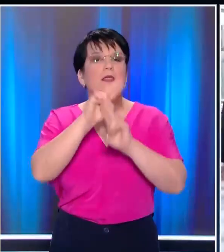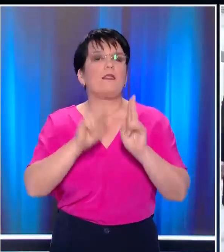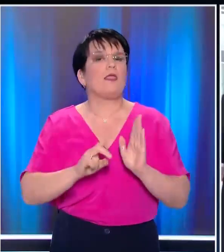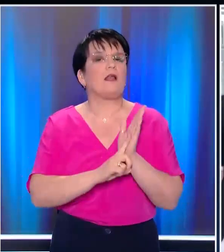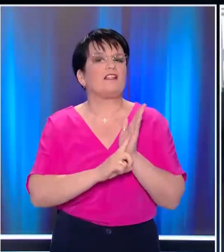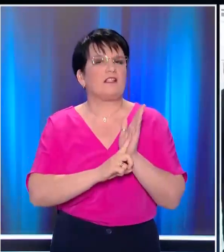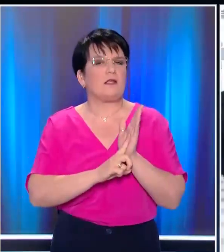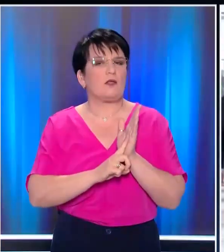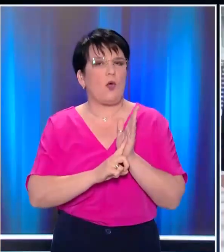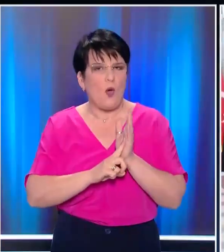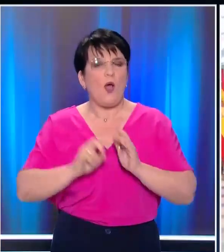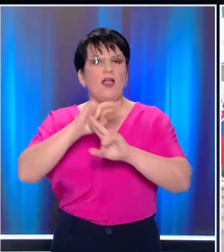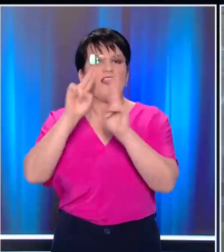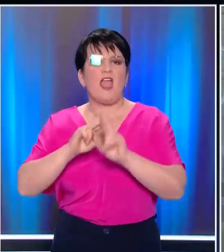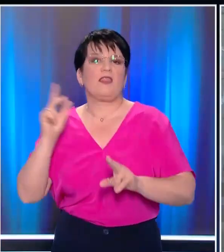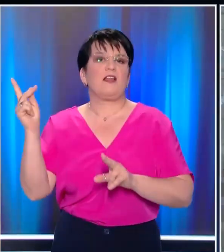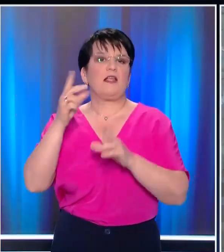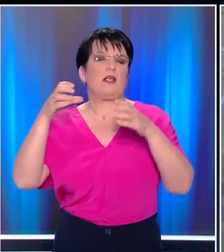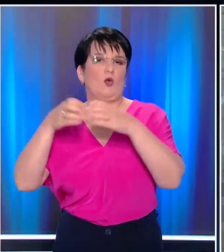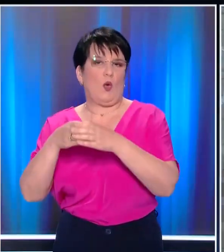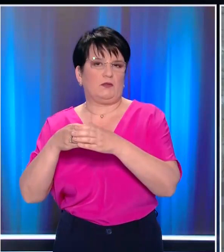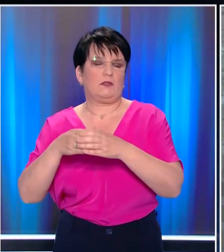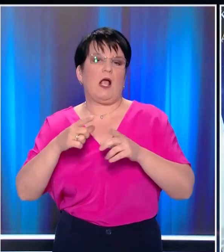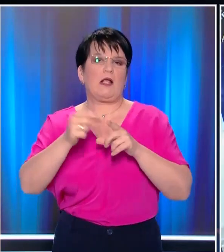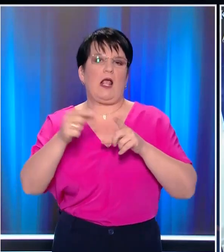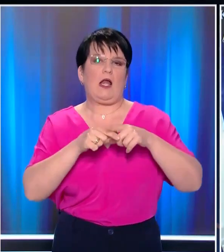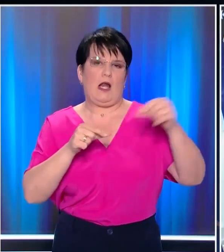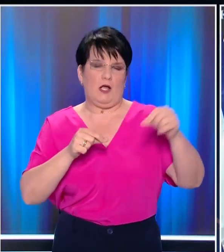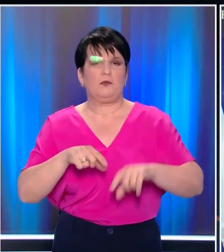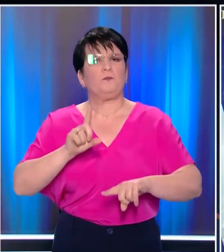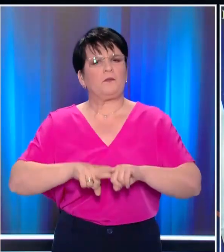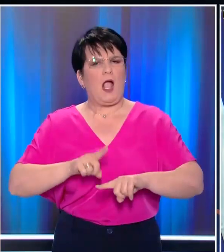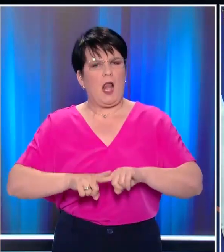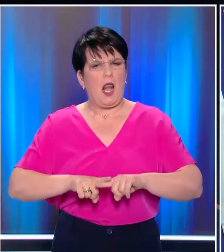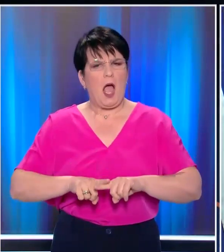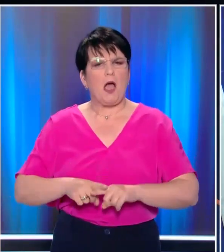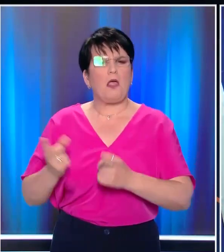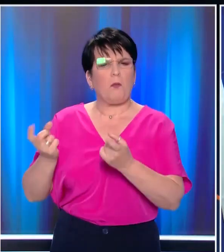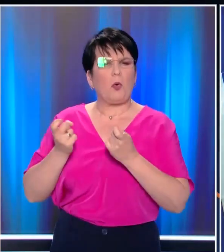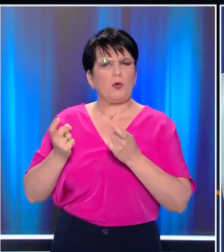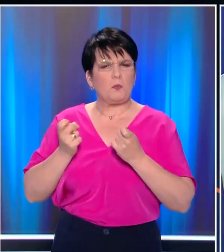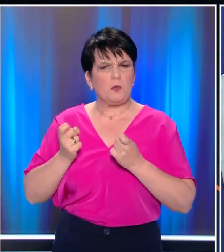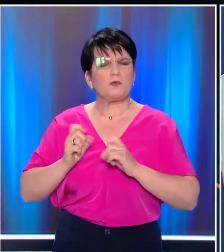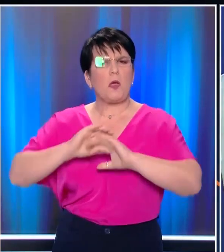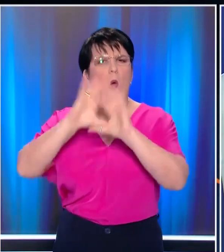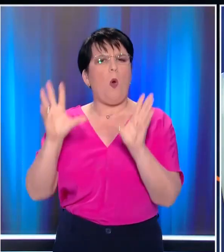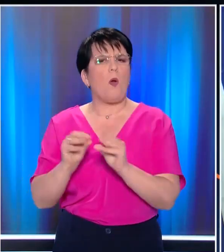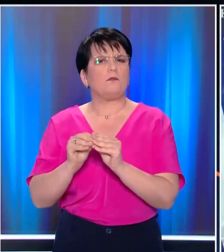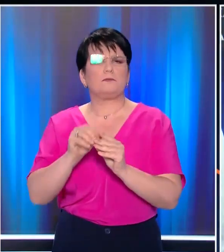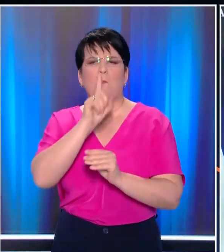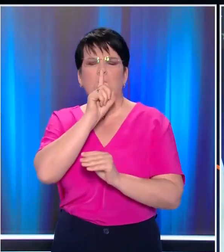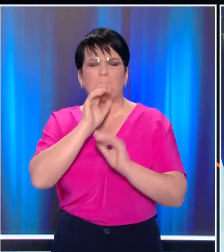δίκαιο Τόσο απέναντι στη διεθνή κοινότητα όσο και μέσα στο ΝΑΤΟ Η Ελλάδα απέναντι στις προκλήσεις που δέχεται παραμένει ψύχρεμη